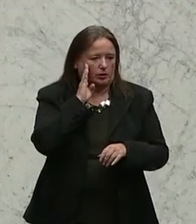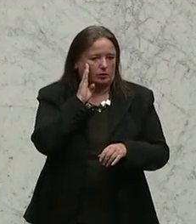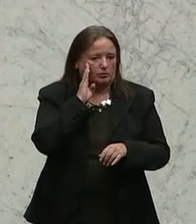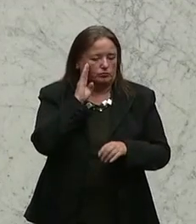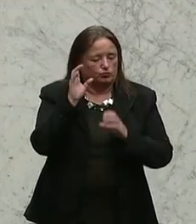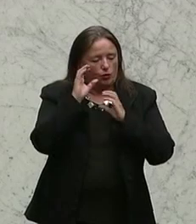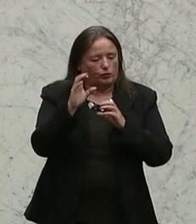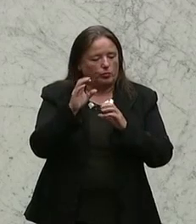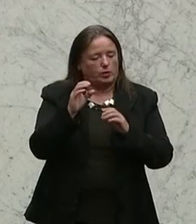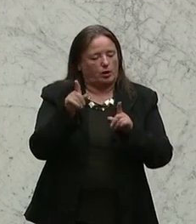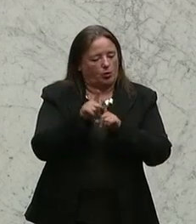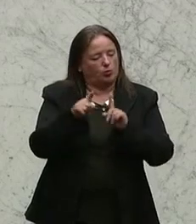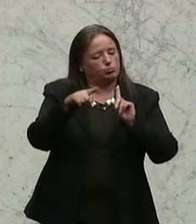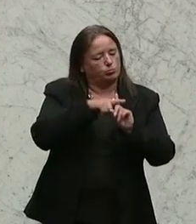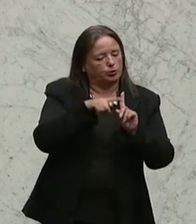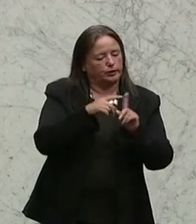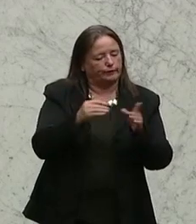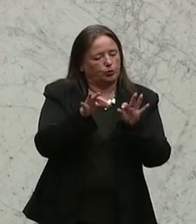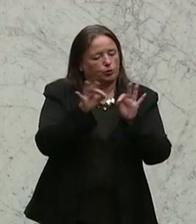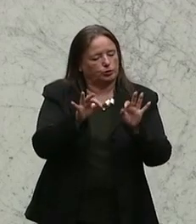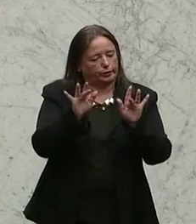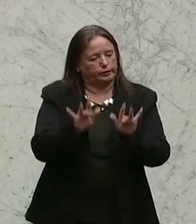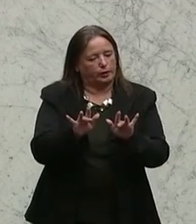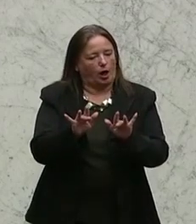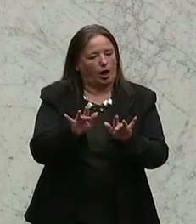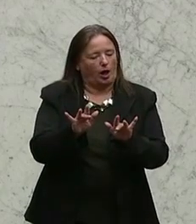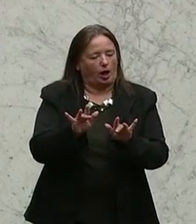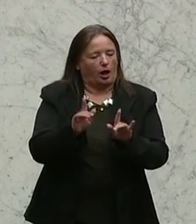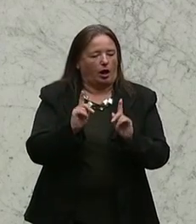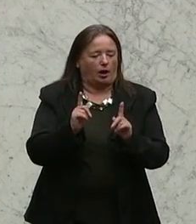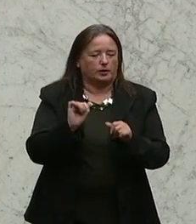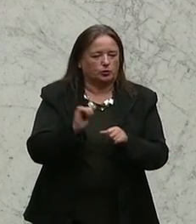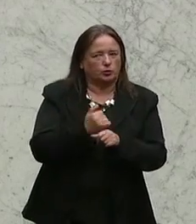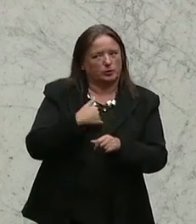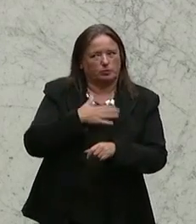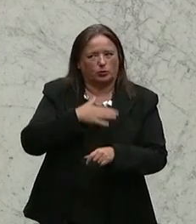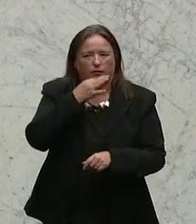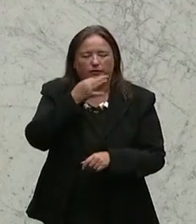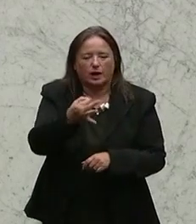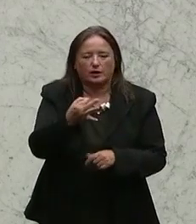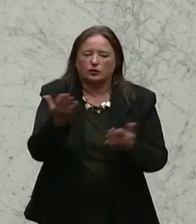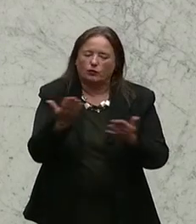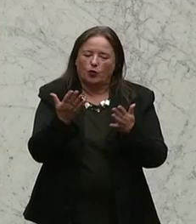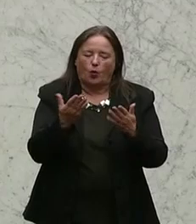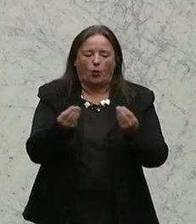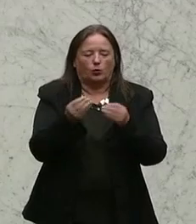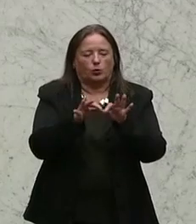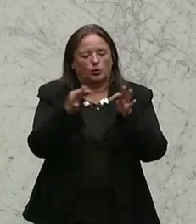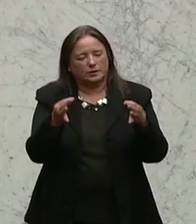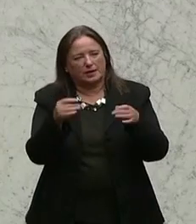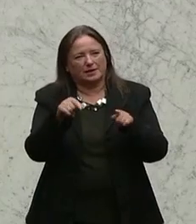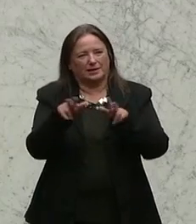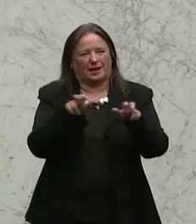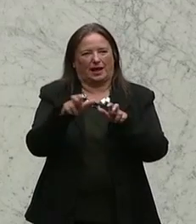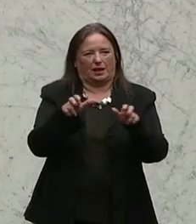Grundsätze zum Besten gegeben werden, möchte aber auch fragen, wo denn diese Grundsätze sich dann in der Regierungsarbeit